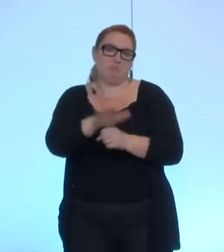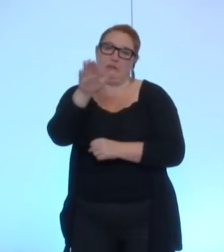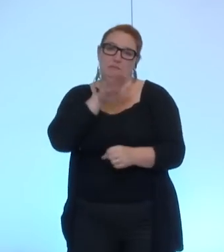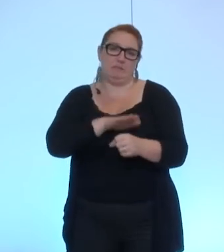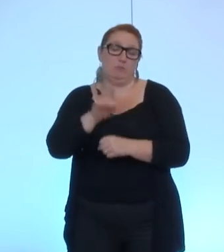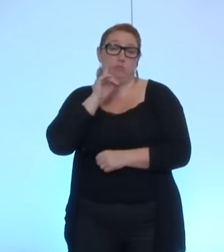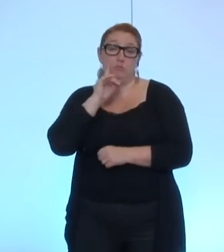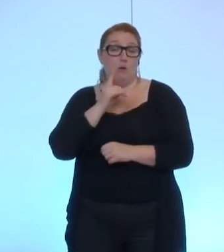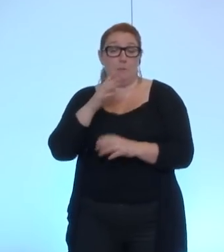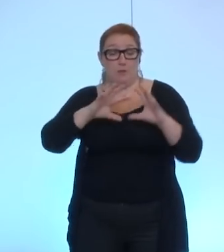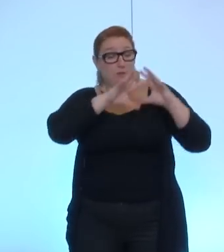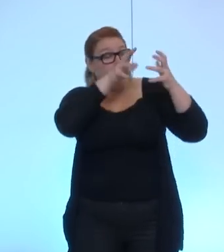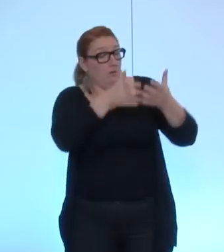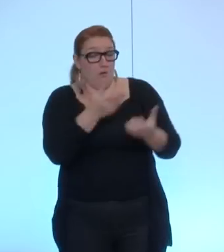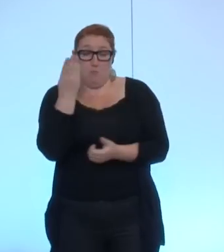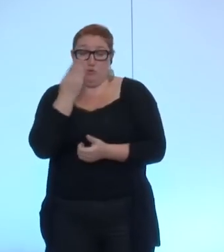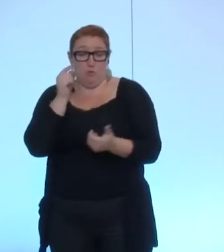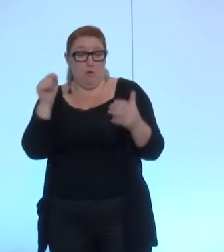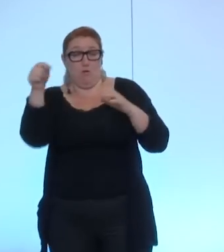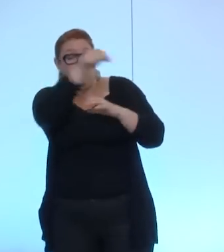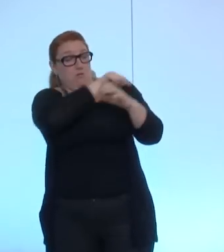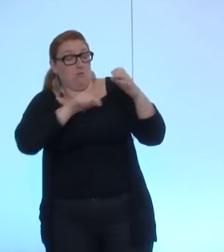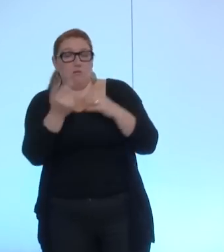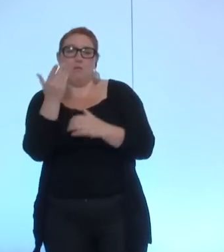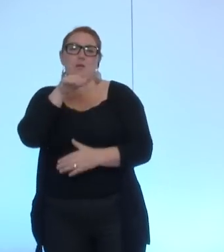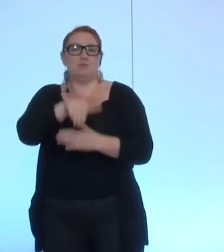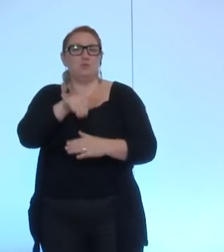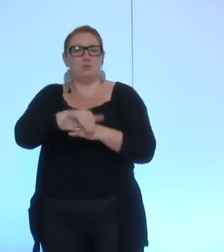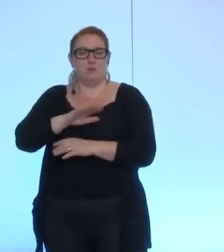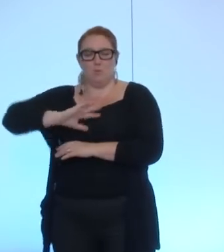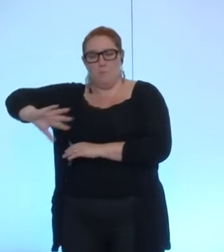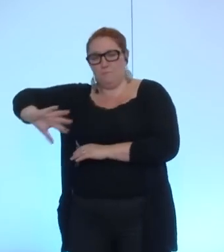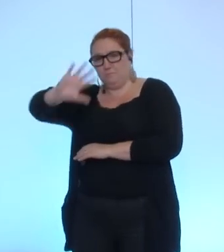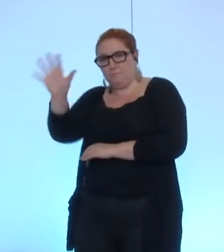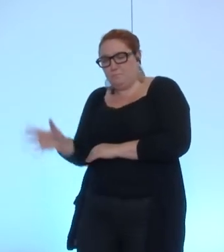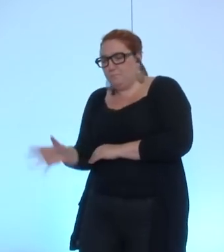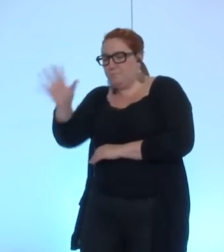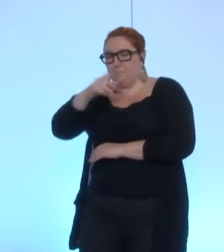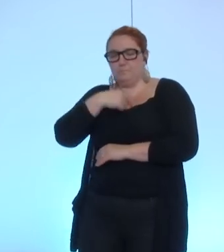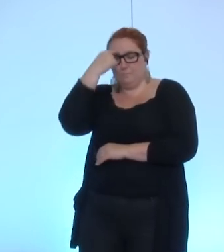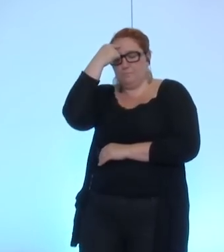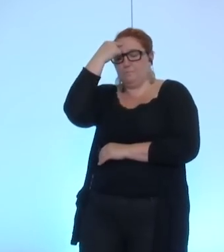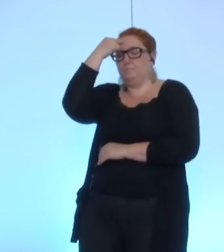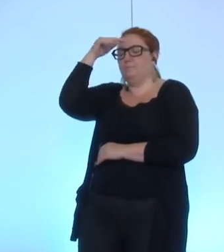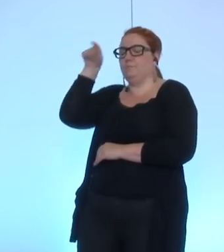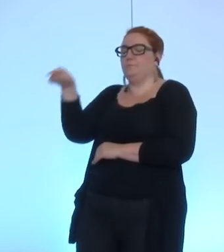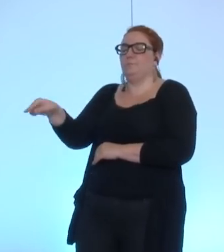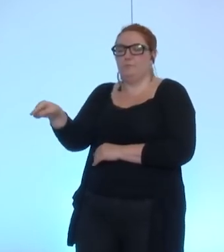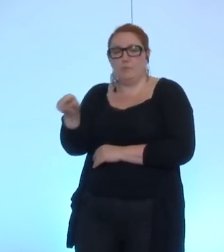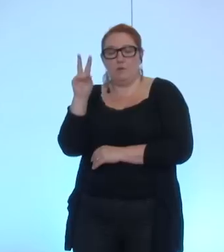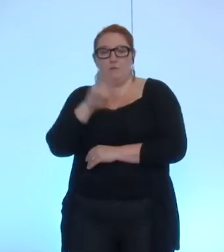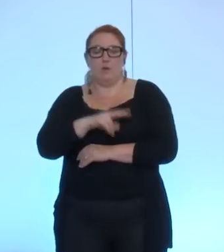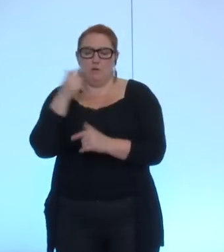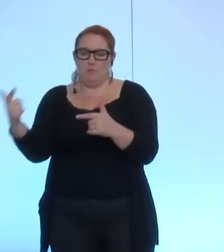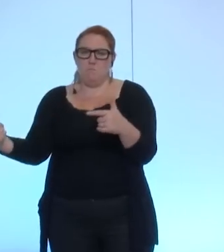mais ce soir c'est donc vers le Proche-Orient que vont nos pensées et nos actes c'est vers le conflit israélo-palestinien que se